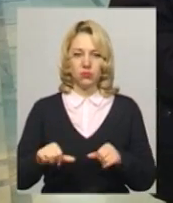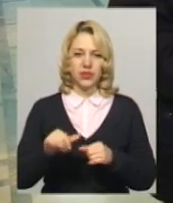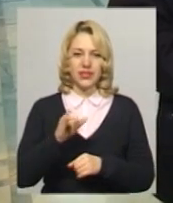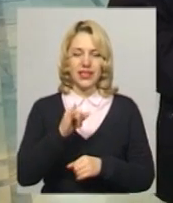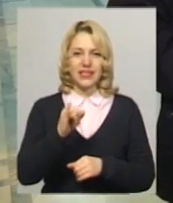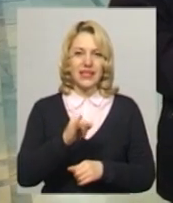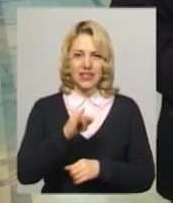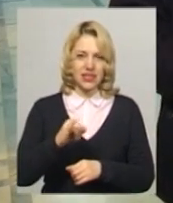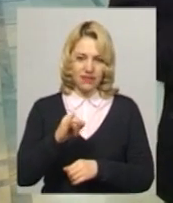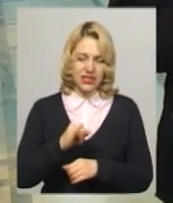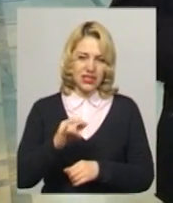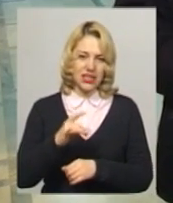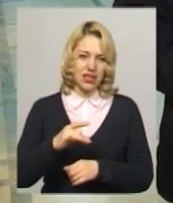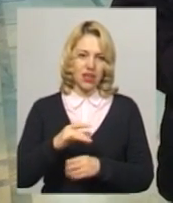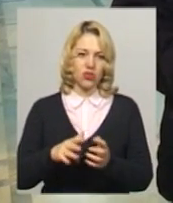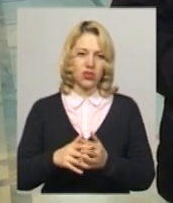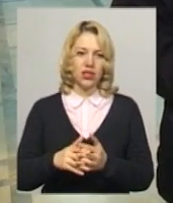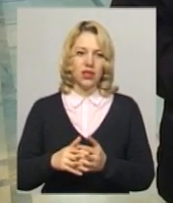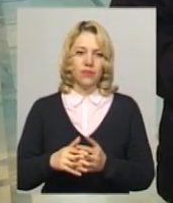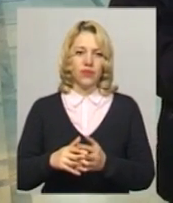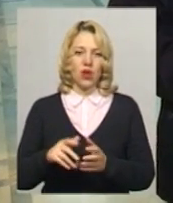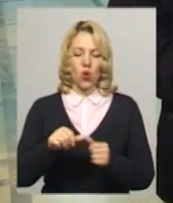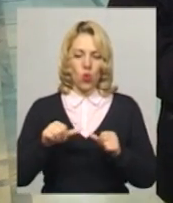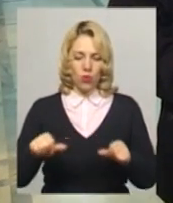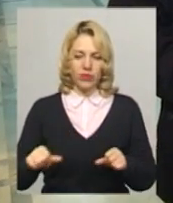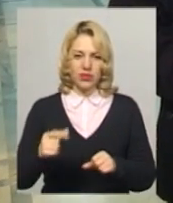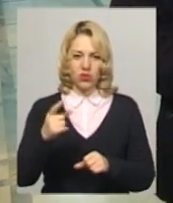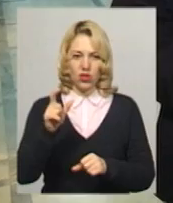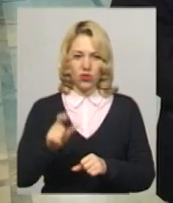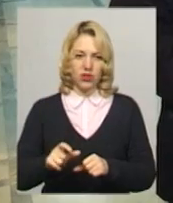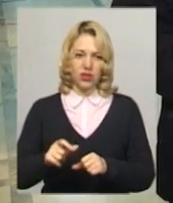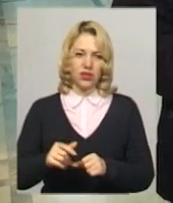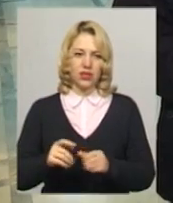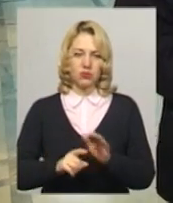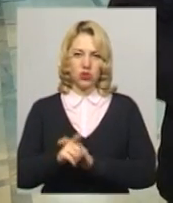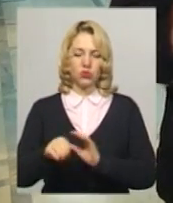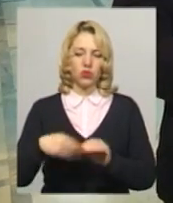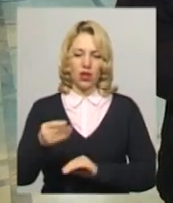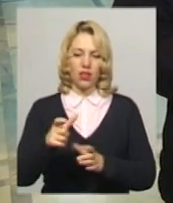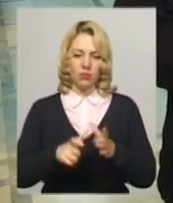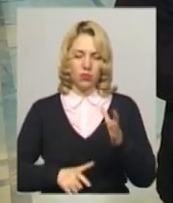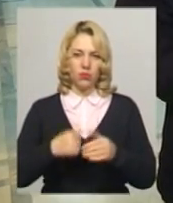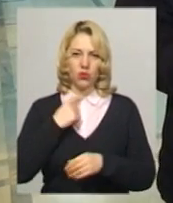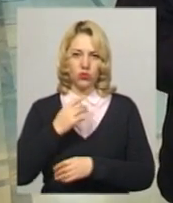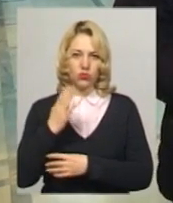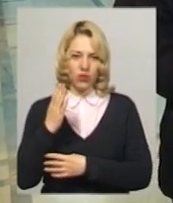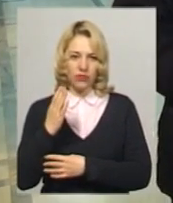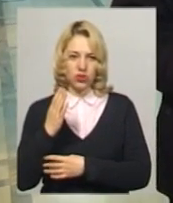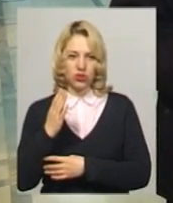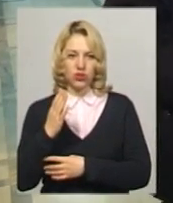Ізяславського району, в селі Зубері, комісія, все ж таки, одній людині з самого початку видала бюлетень, проголосувавши